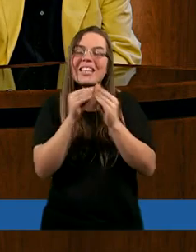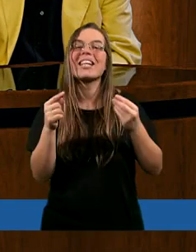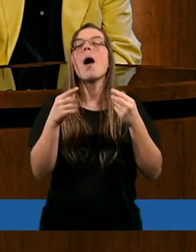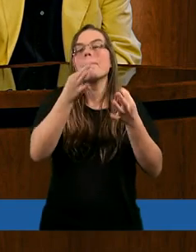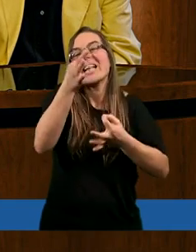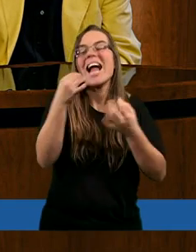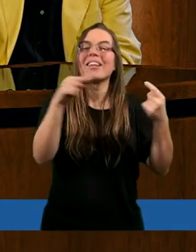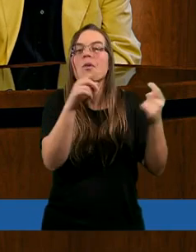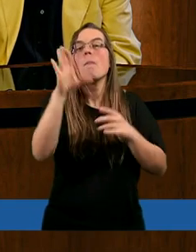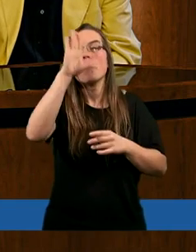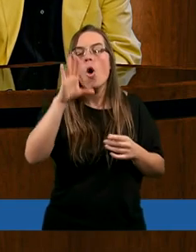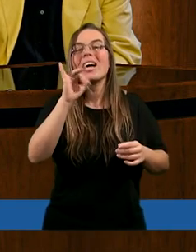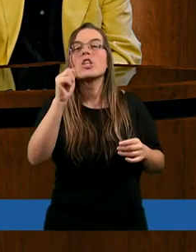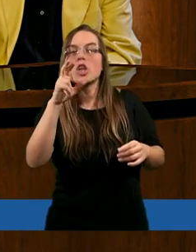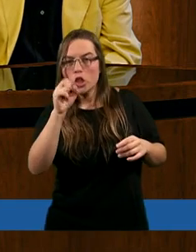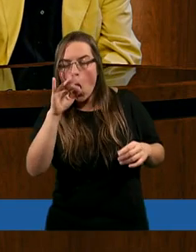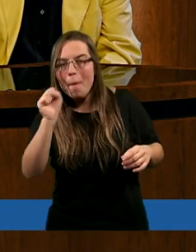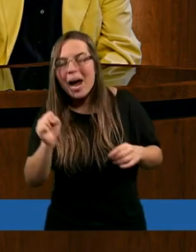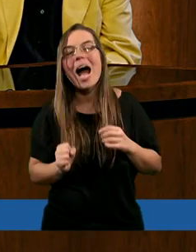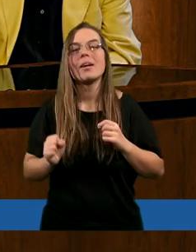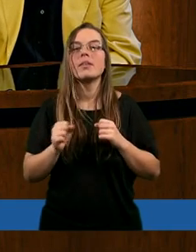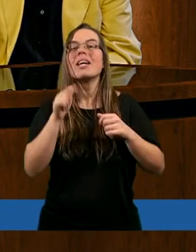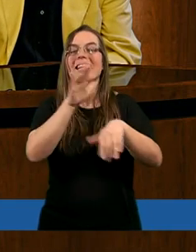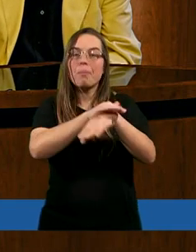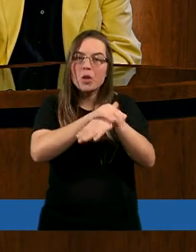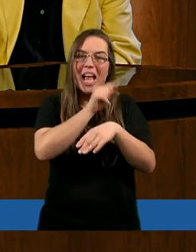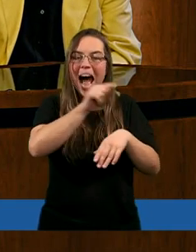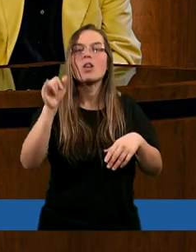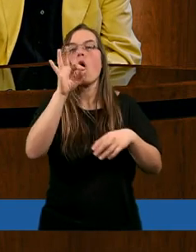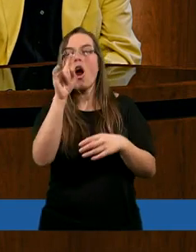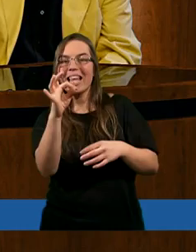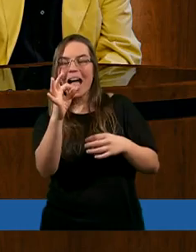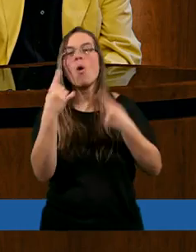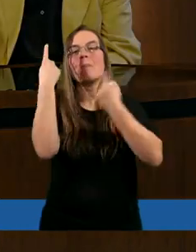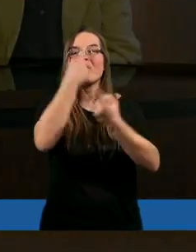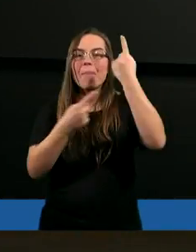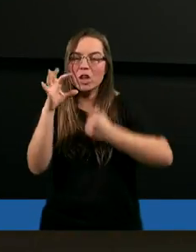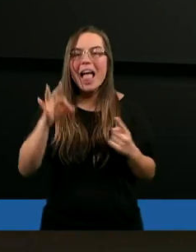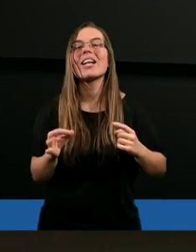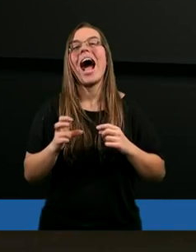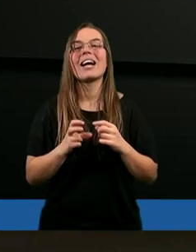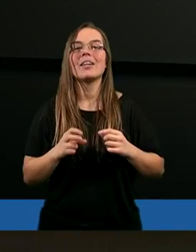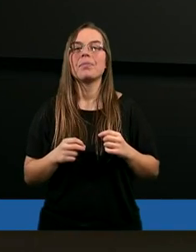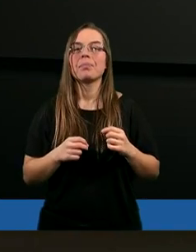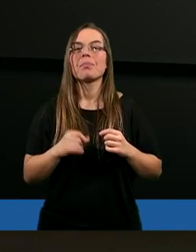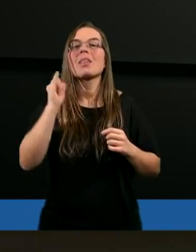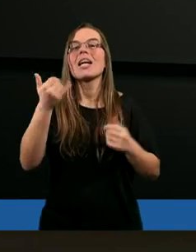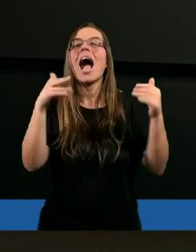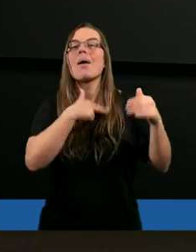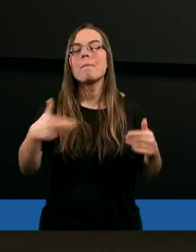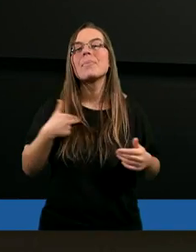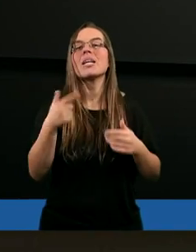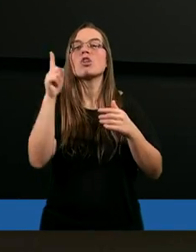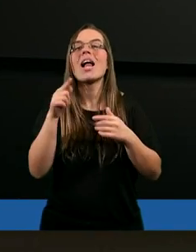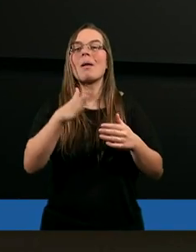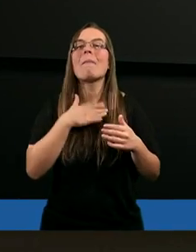Hioba, po przemówieniach przyjaciół, po jego przemyśleniach, nie wiemy właściwie,